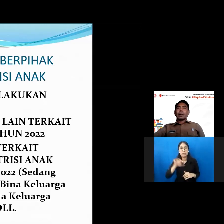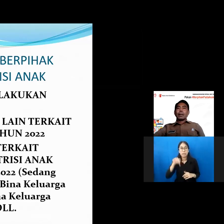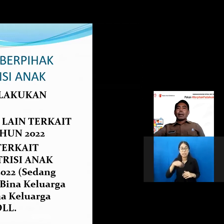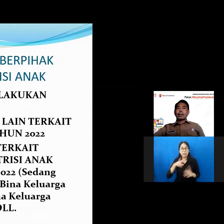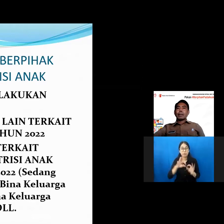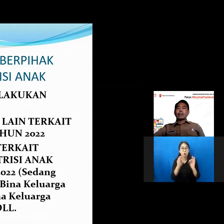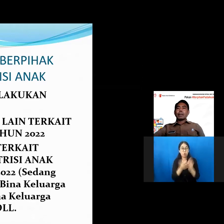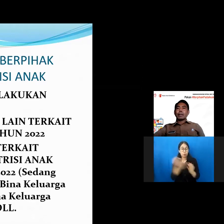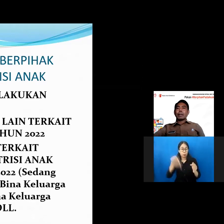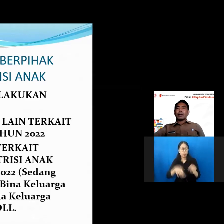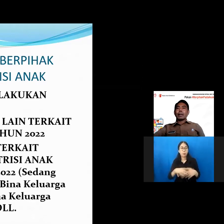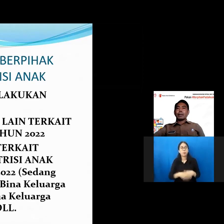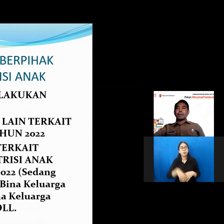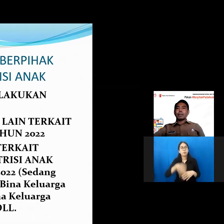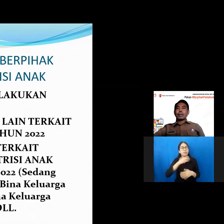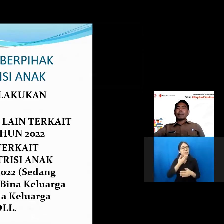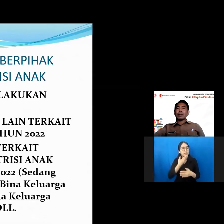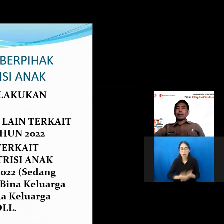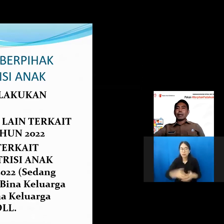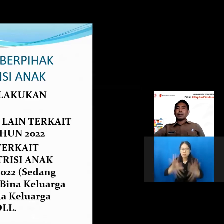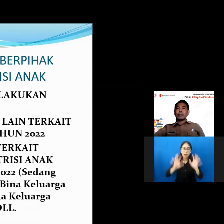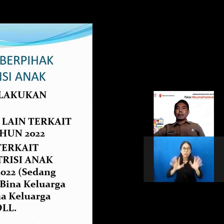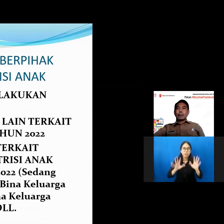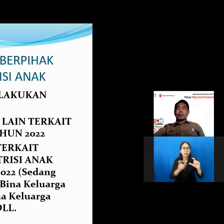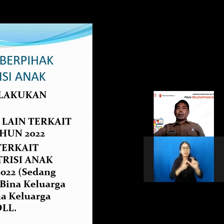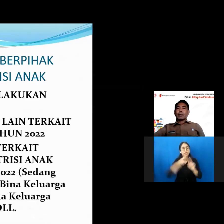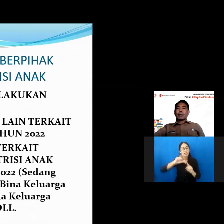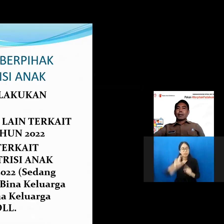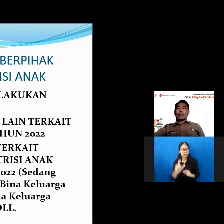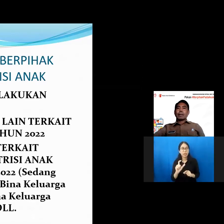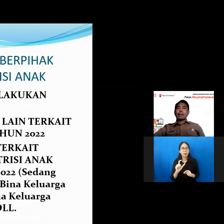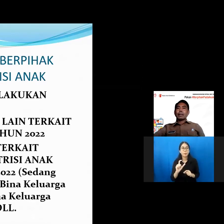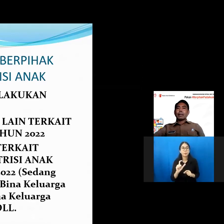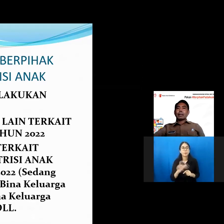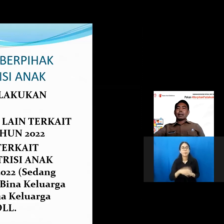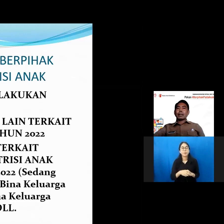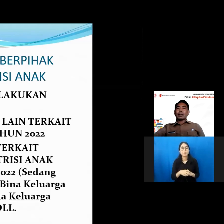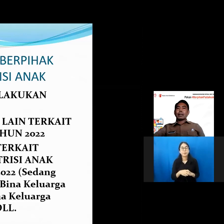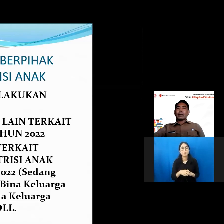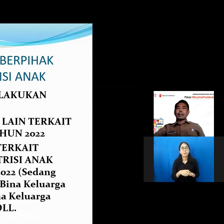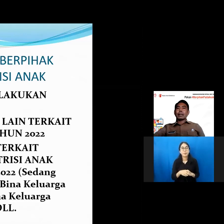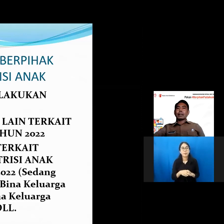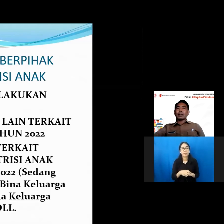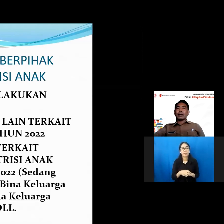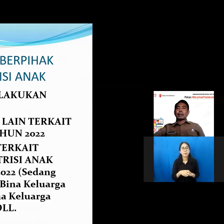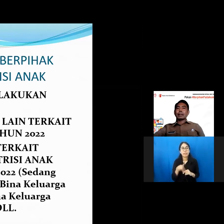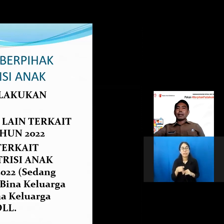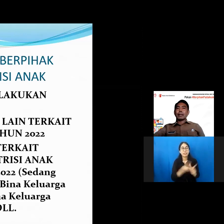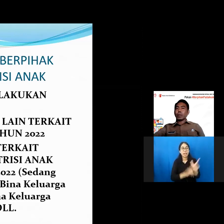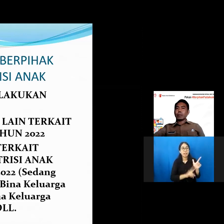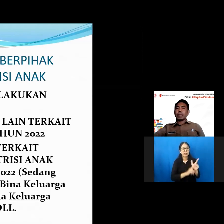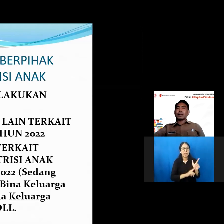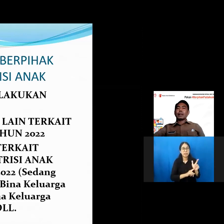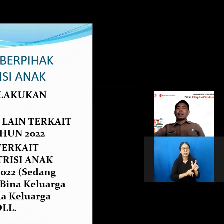terima kasih banyak kepada Save the Children dalam hal ini yayasan sayang